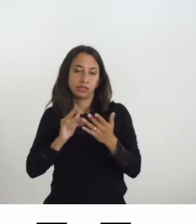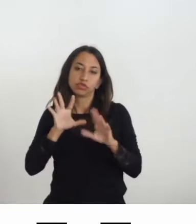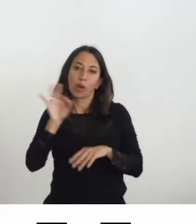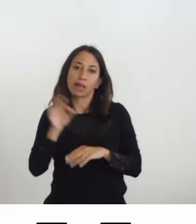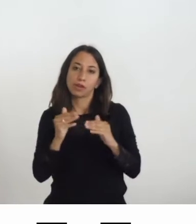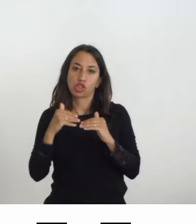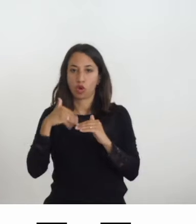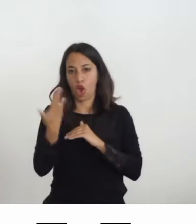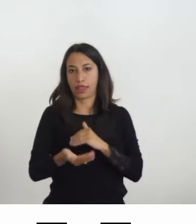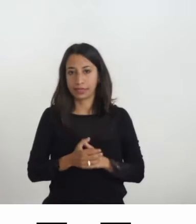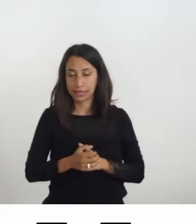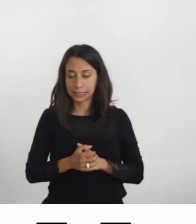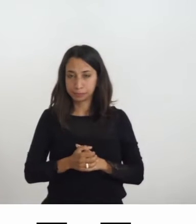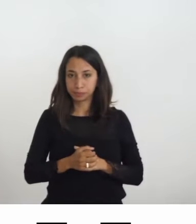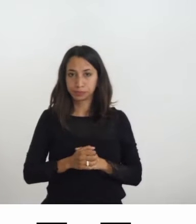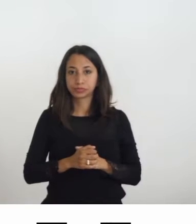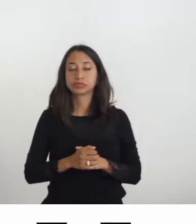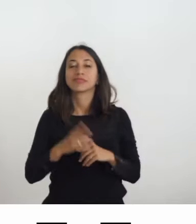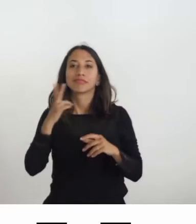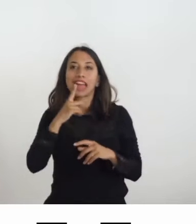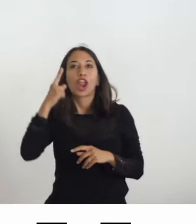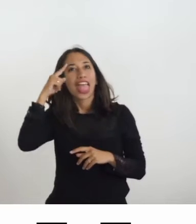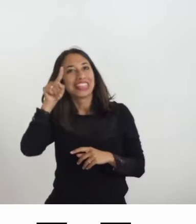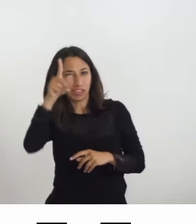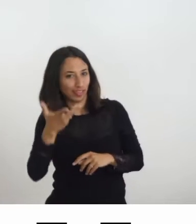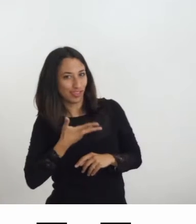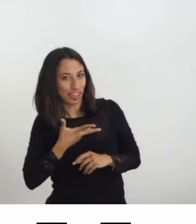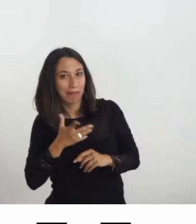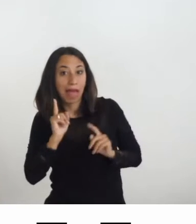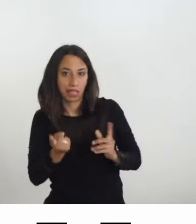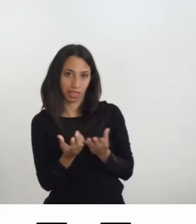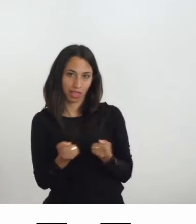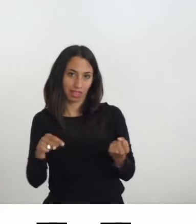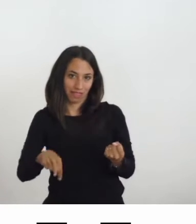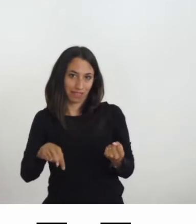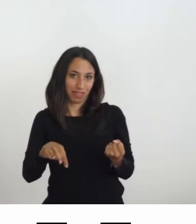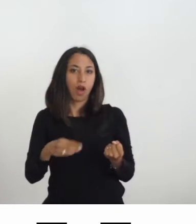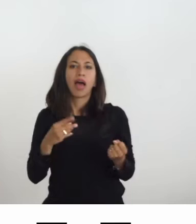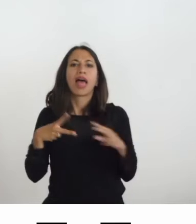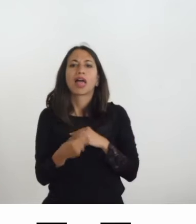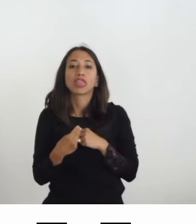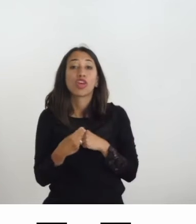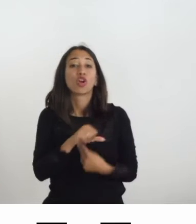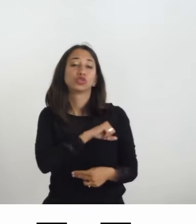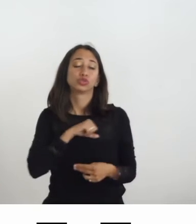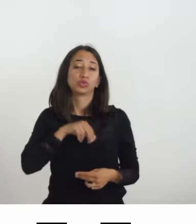sono vicini almeno delle intenzioni, quindi dovrebbero essere ottenuti entro giugno 2026.